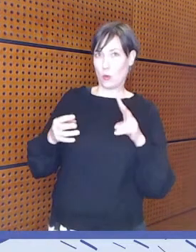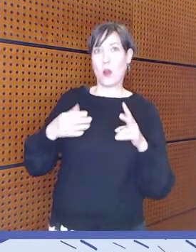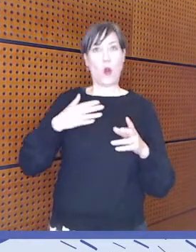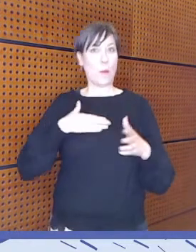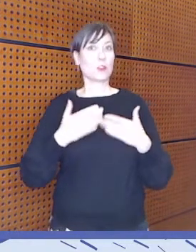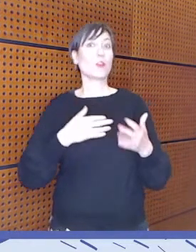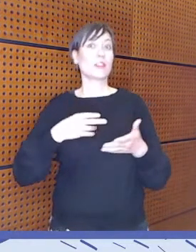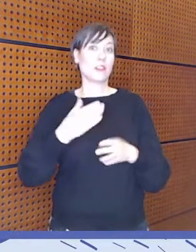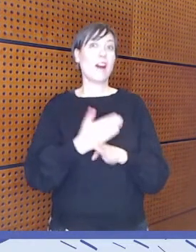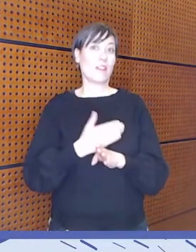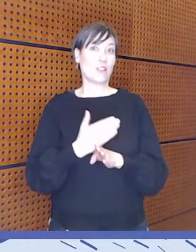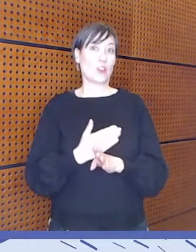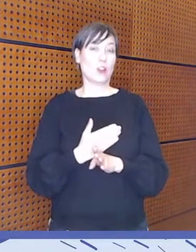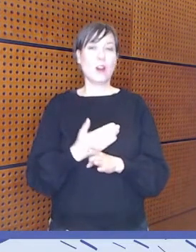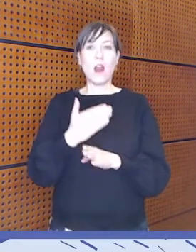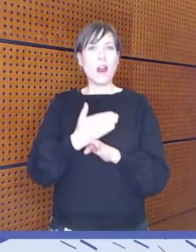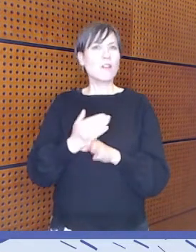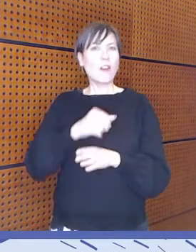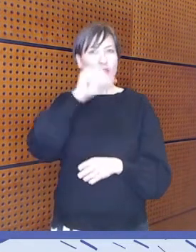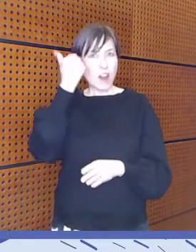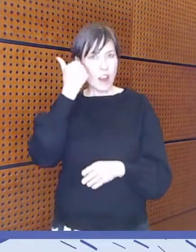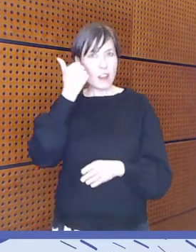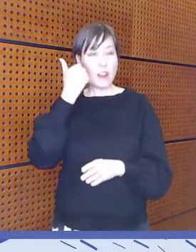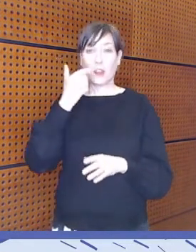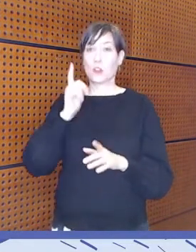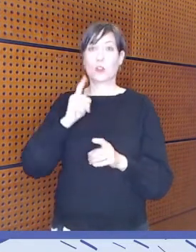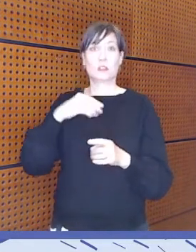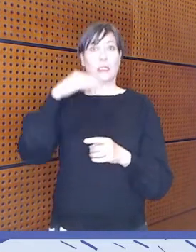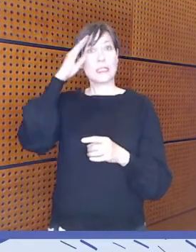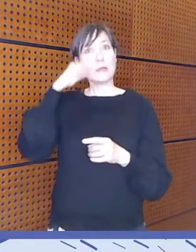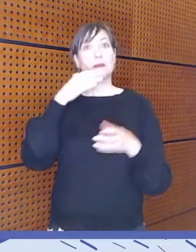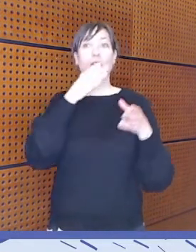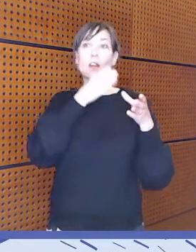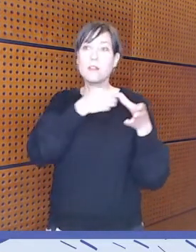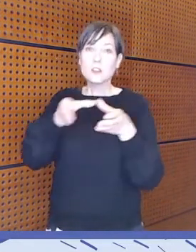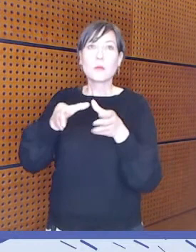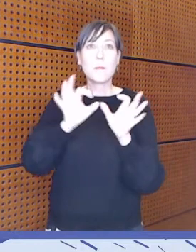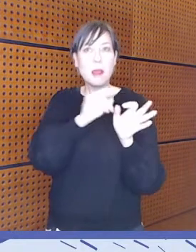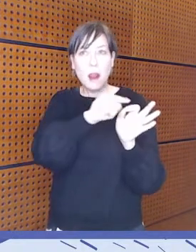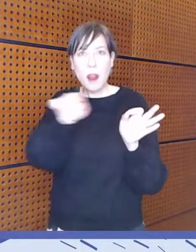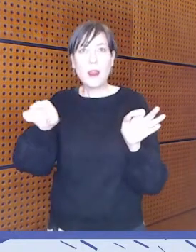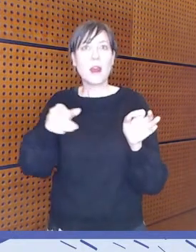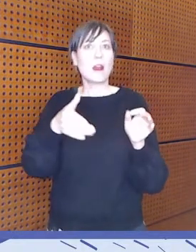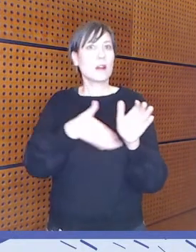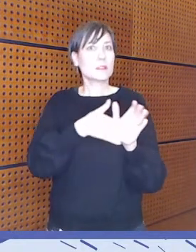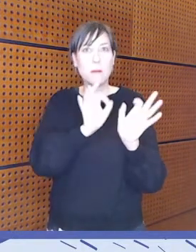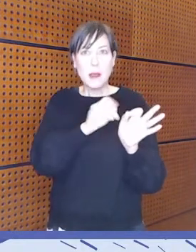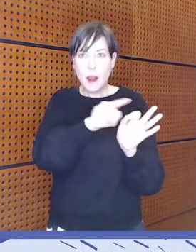hankala tehdä, jos ei sitä tietoisuutta sitten eri väestöryhmien asemasta ja tarpeista ole olemassa.